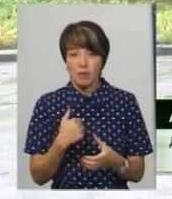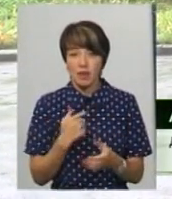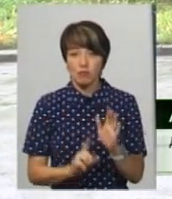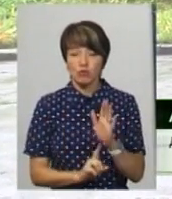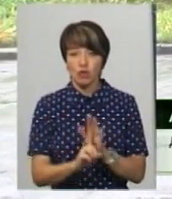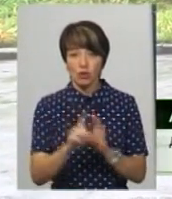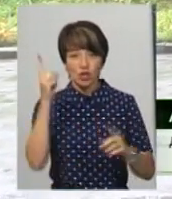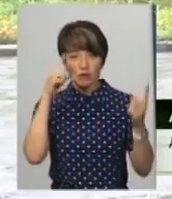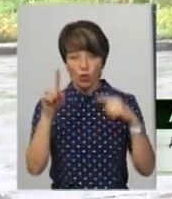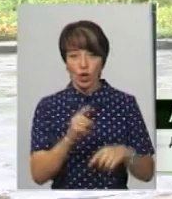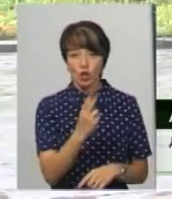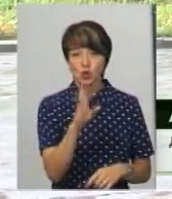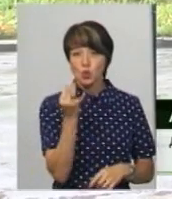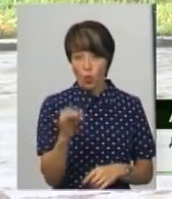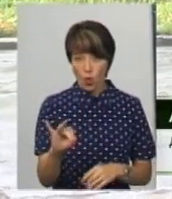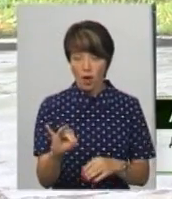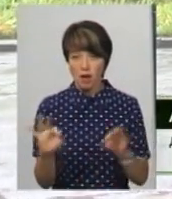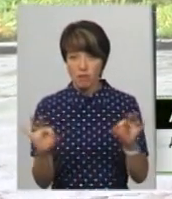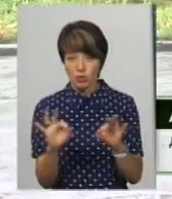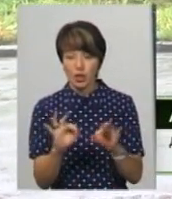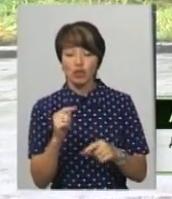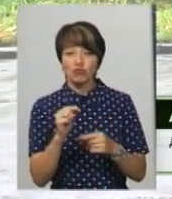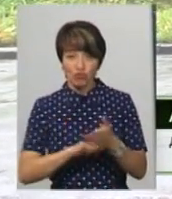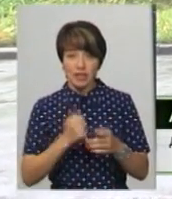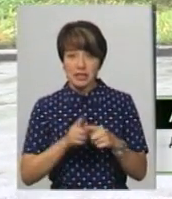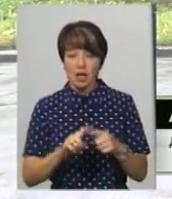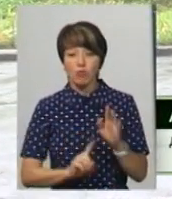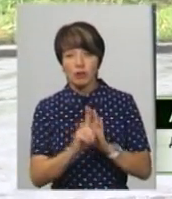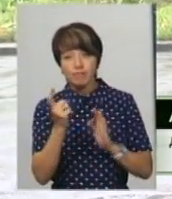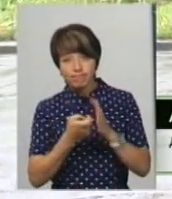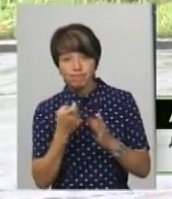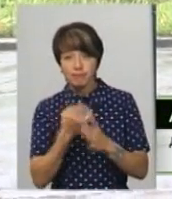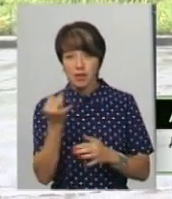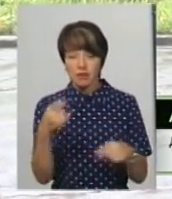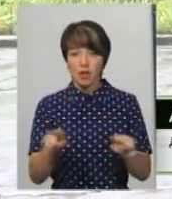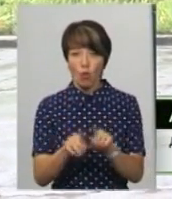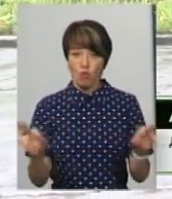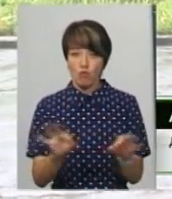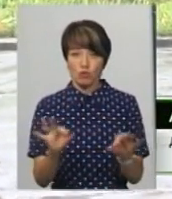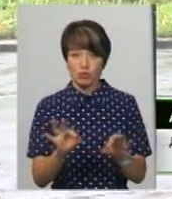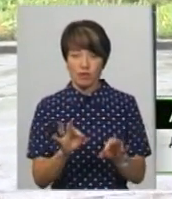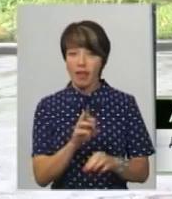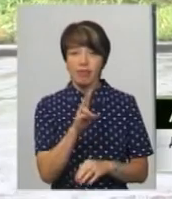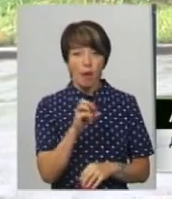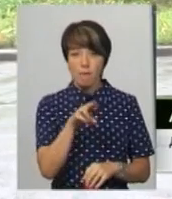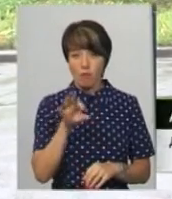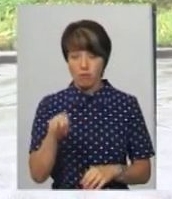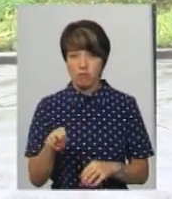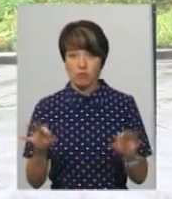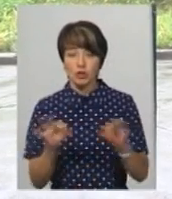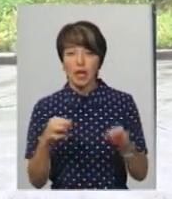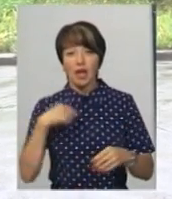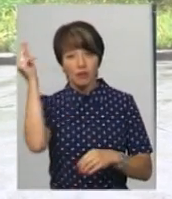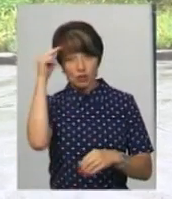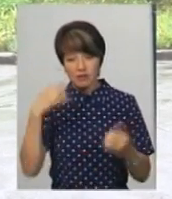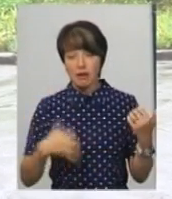спочатку з творчістю Віктора Цоя і через це все я почав цікавитись от такою музикою, не попсовою. Я навчився грати на